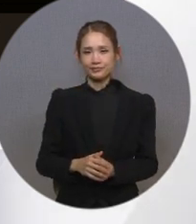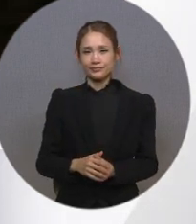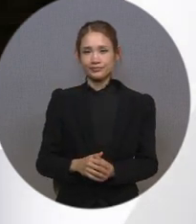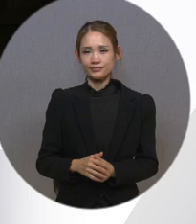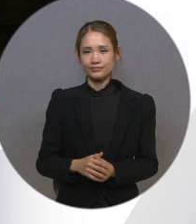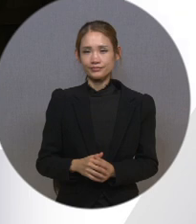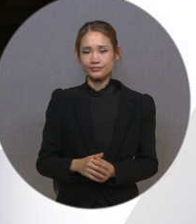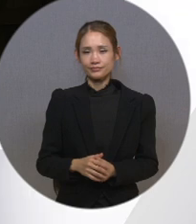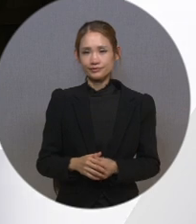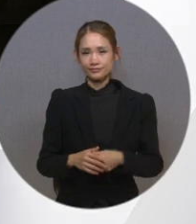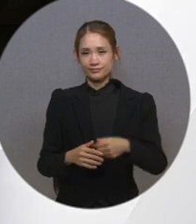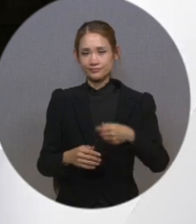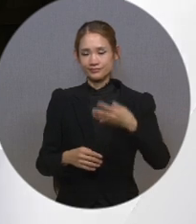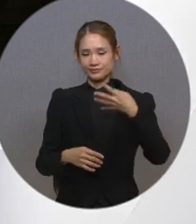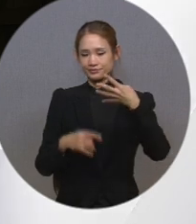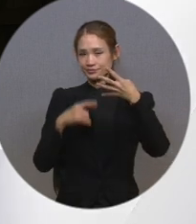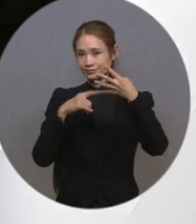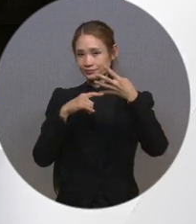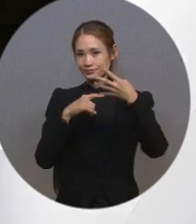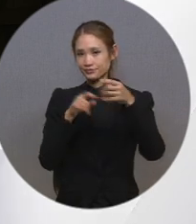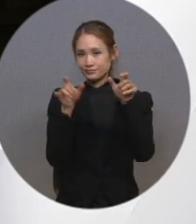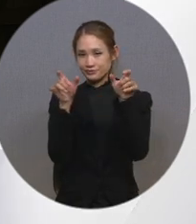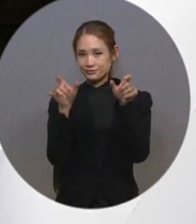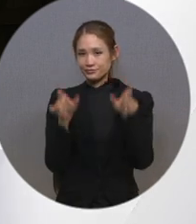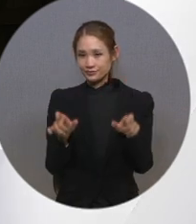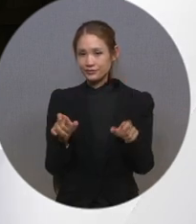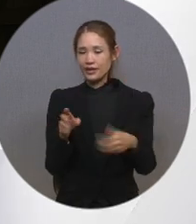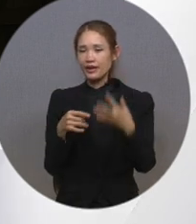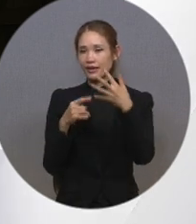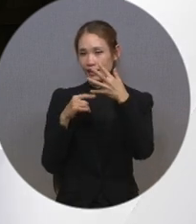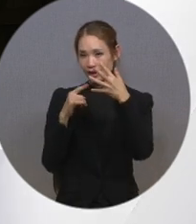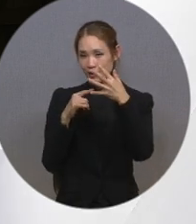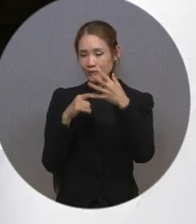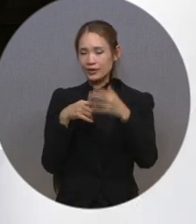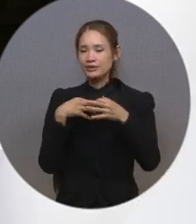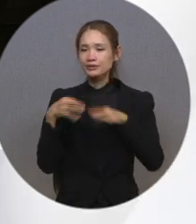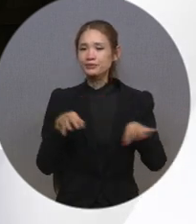네 번째 위치한 음성 안내에서 확인 버튼을 누르시면